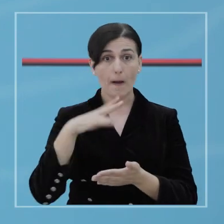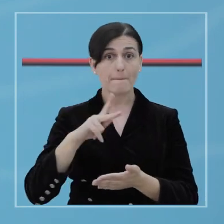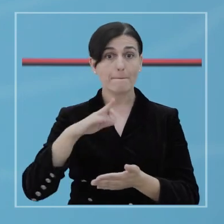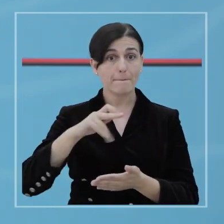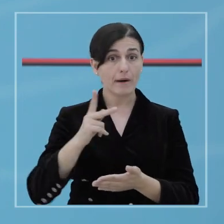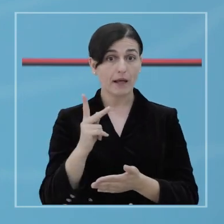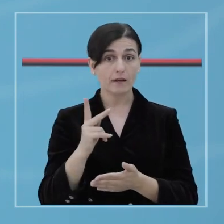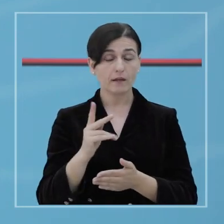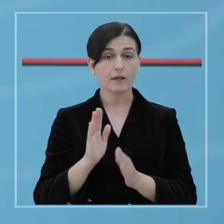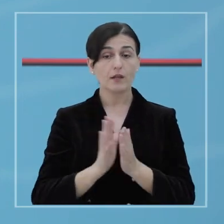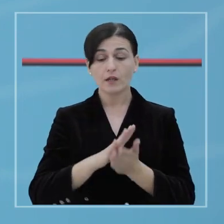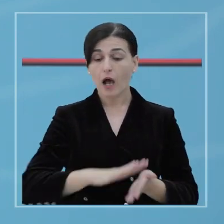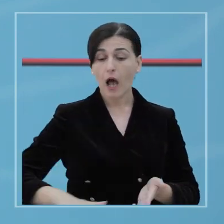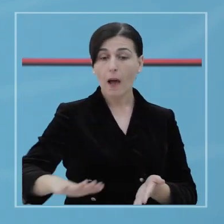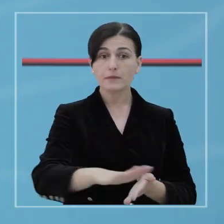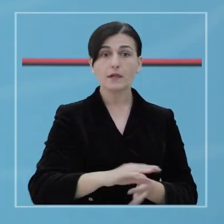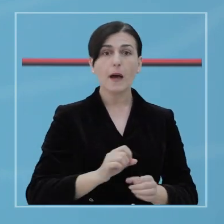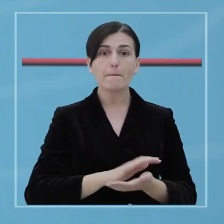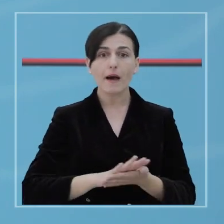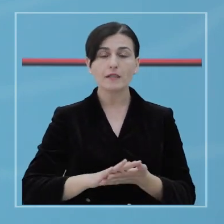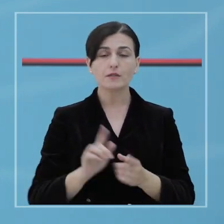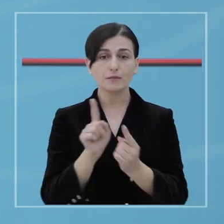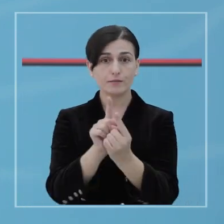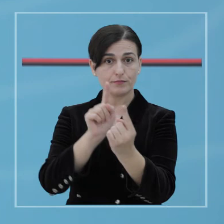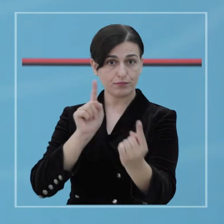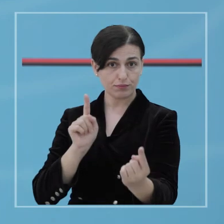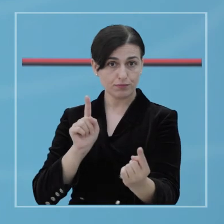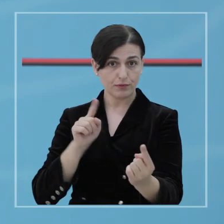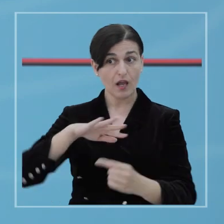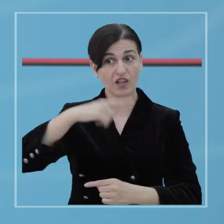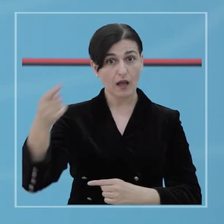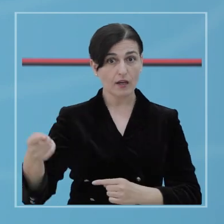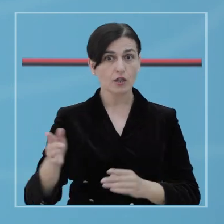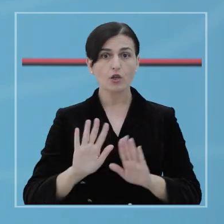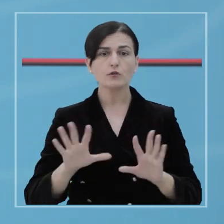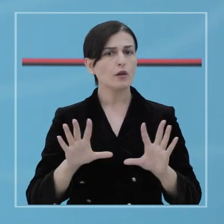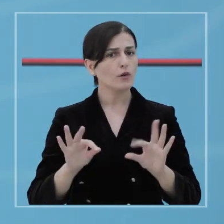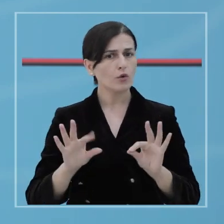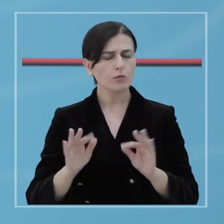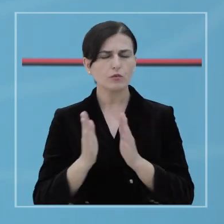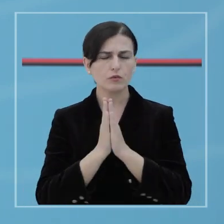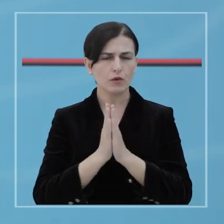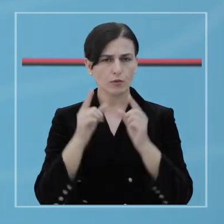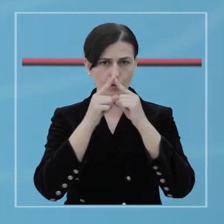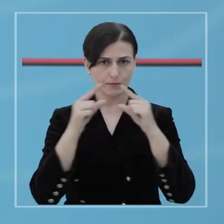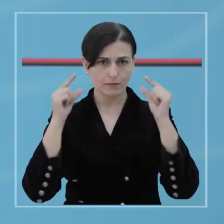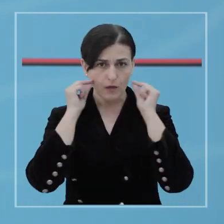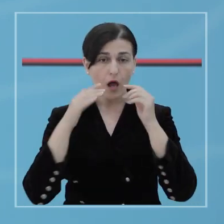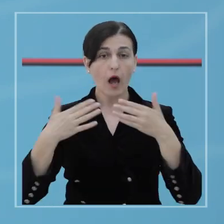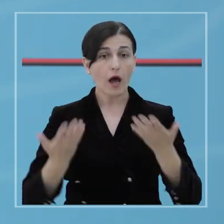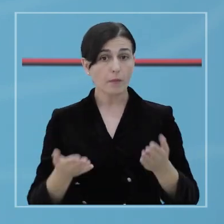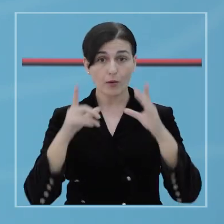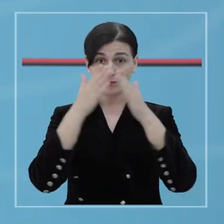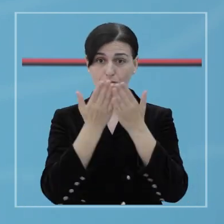disifektojnë e ato, ruan list distancë në ambjente të publika, nëse kjo në kështë mundur, ju lutem përdorni maskë apo